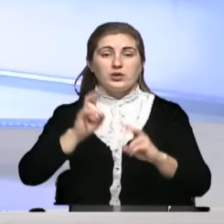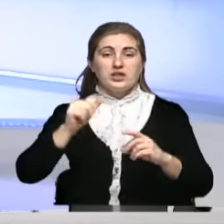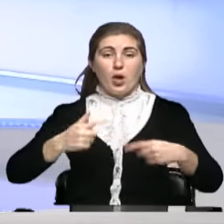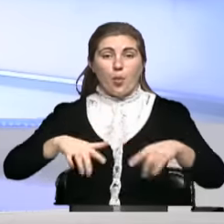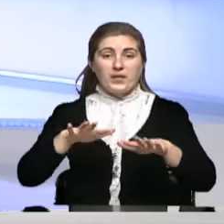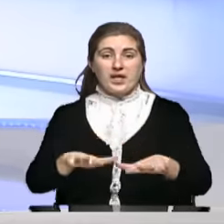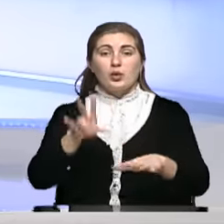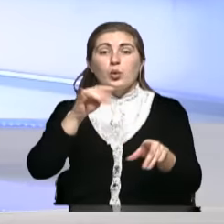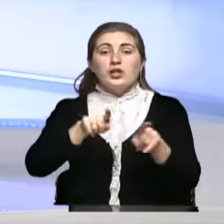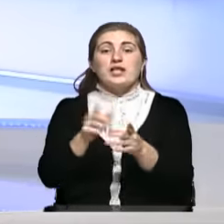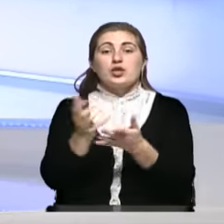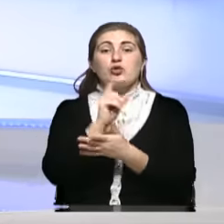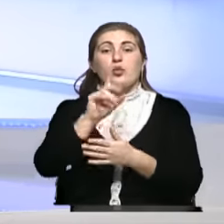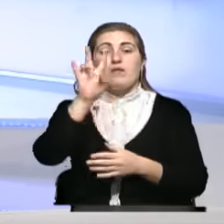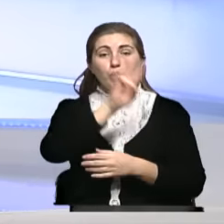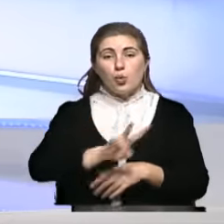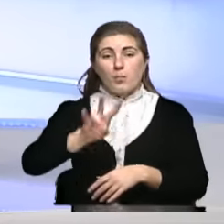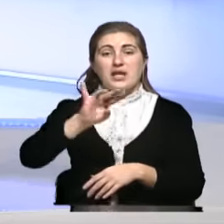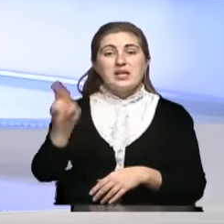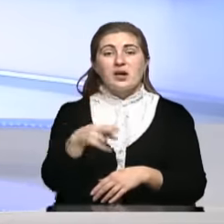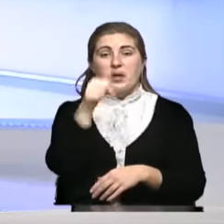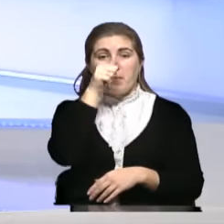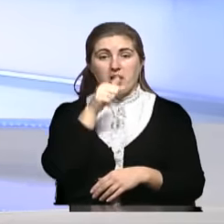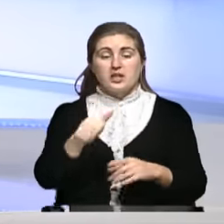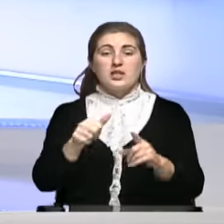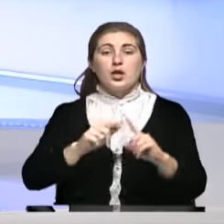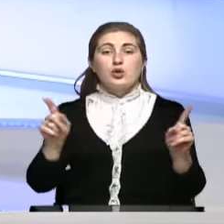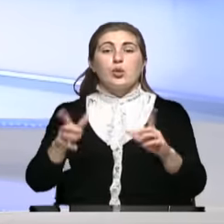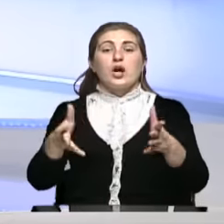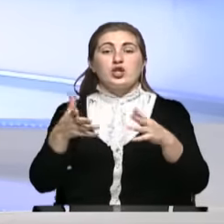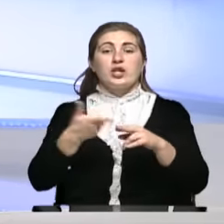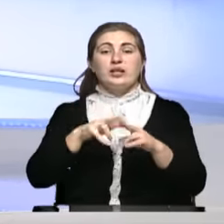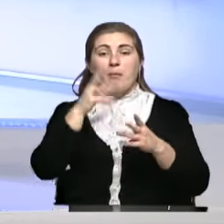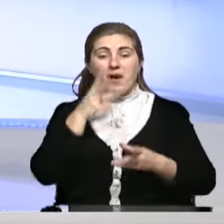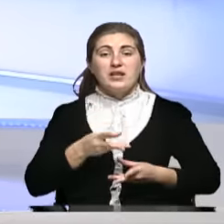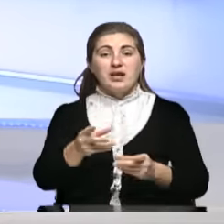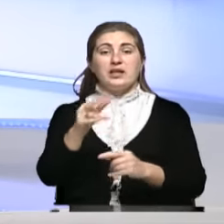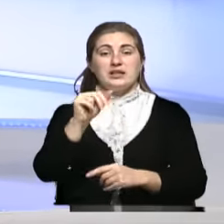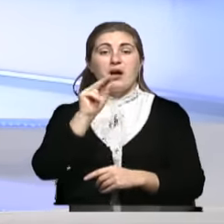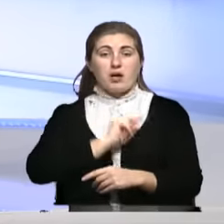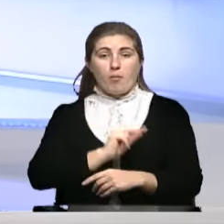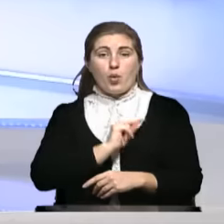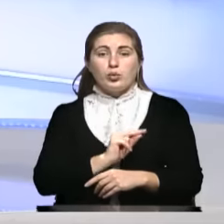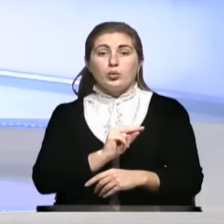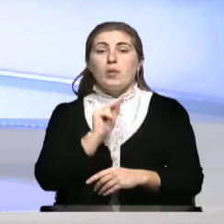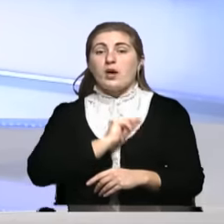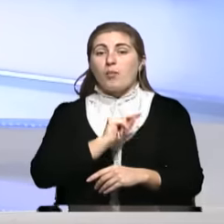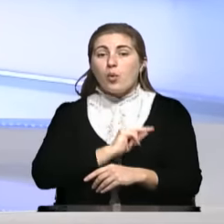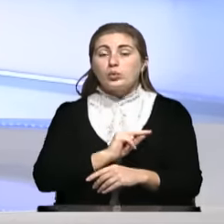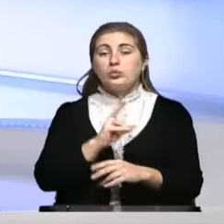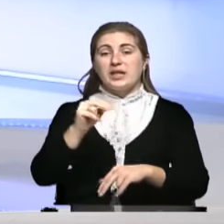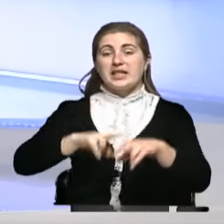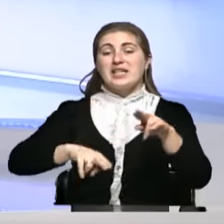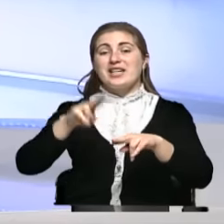сложилось, что в ноябре и в декабре месяце, так сложилось, что, конечно же, это повлияло на работу. Это повлияло на работу непосредственно на